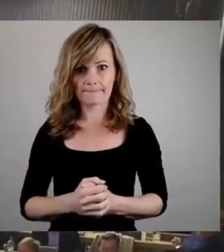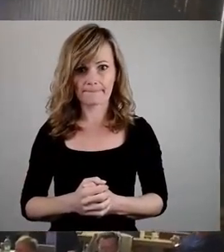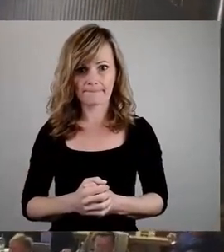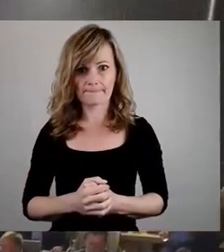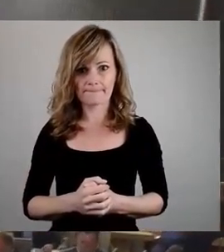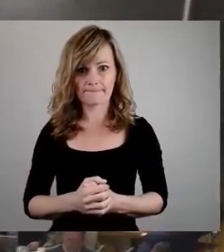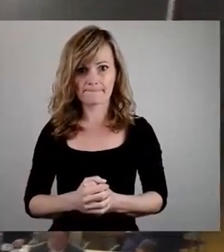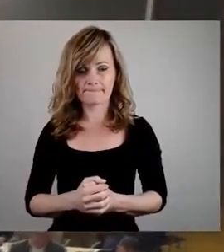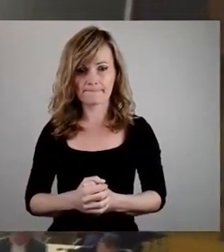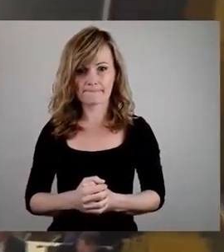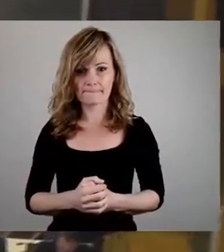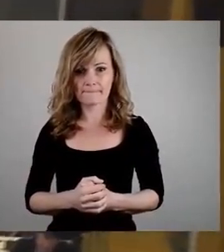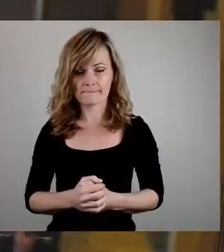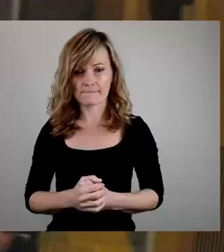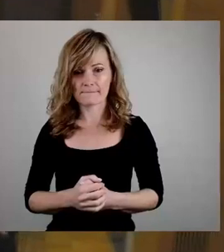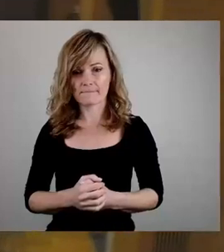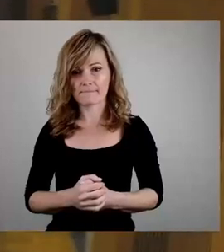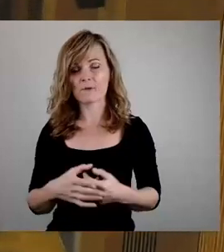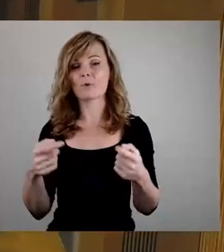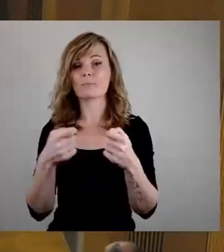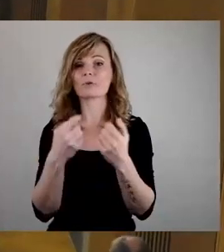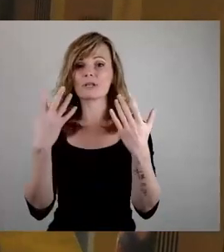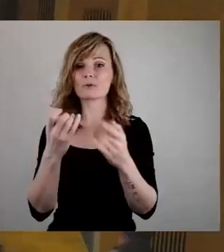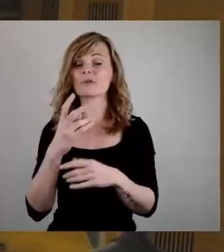Wir setzen fort mit Bündnis 90 die Grünen, Frau Schanetzki.